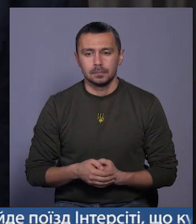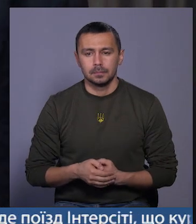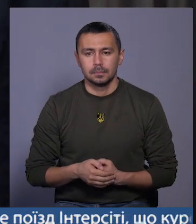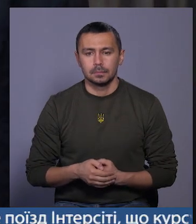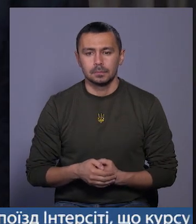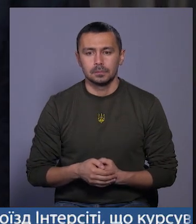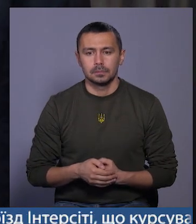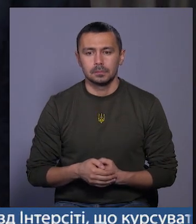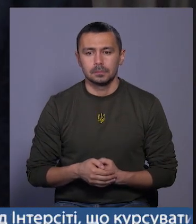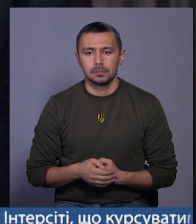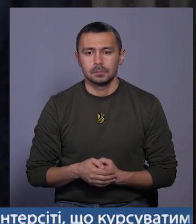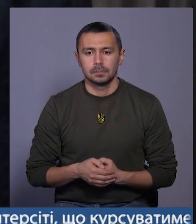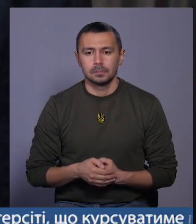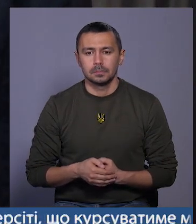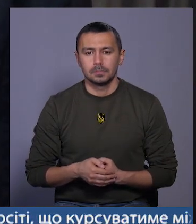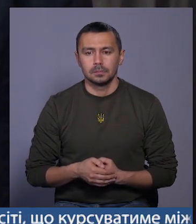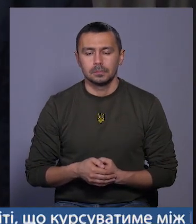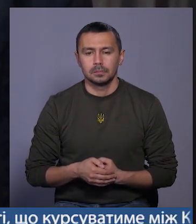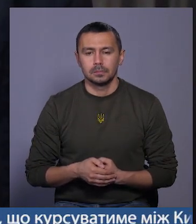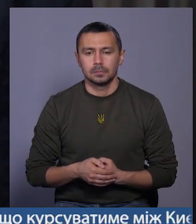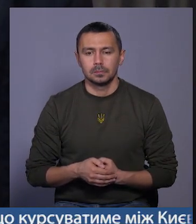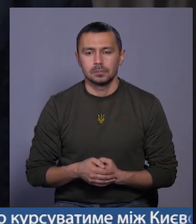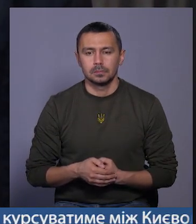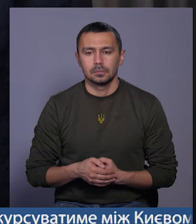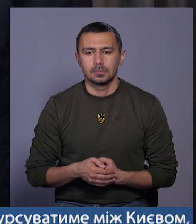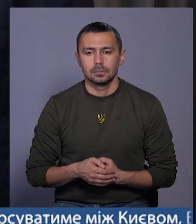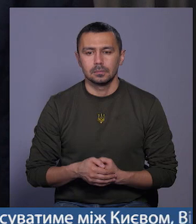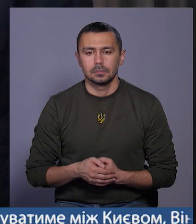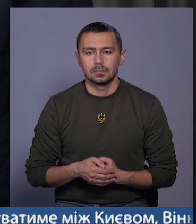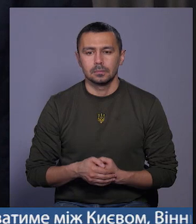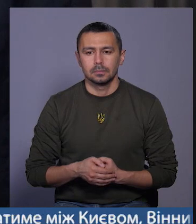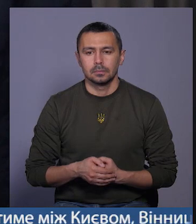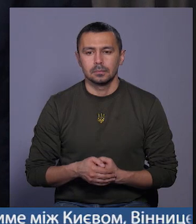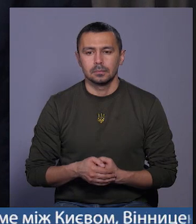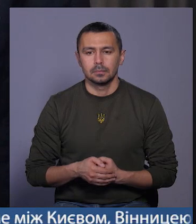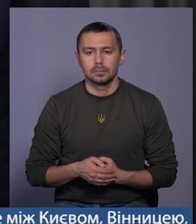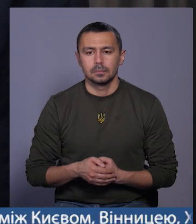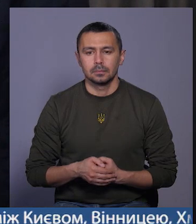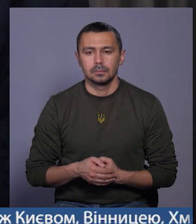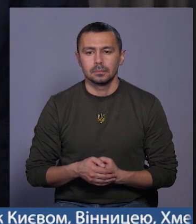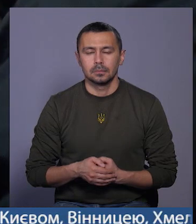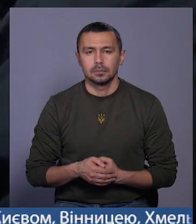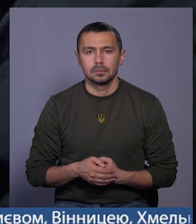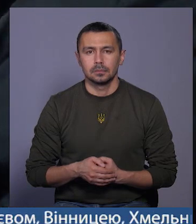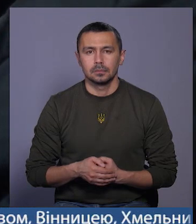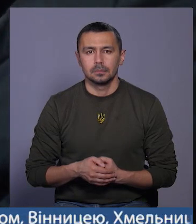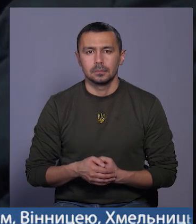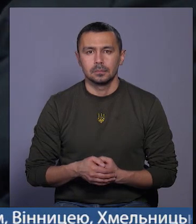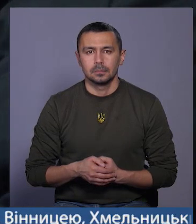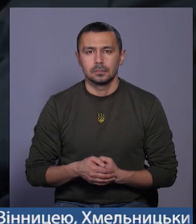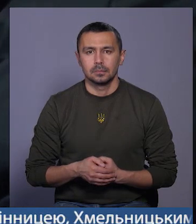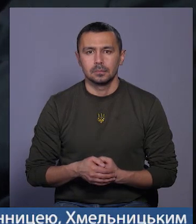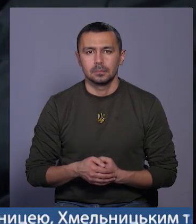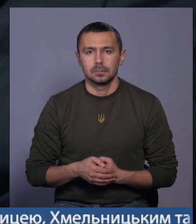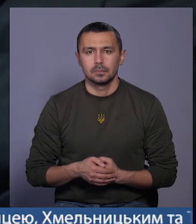Дітки там в школі тепер під автоматом сидять. Ні вліво, вправо. Ось такий рівень